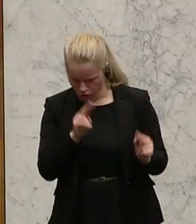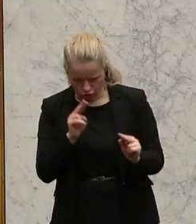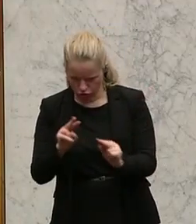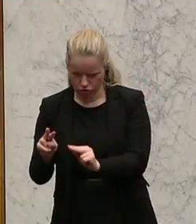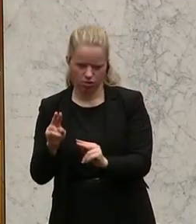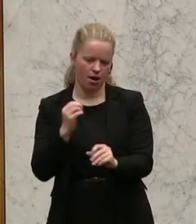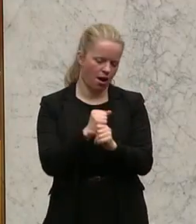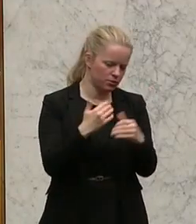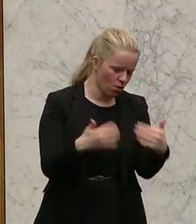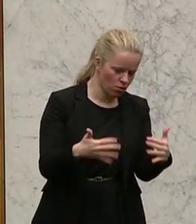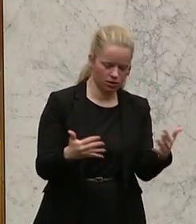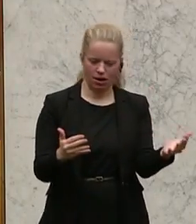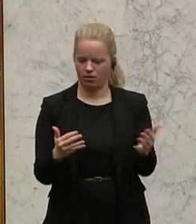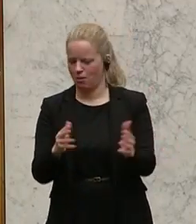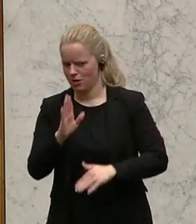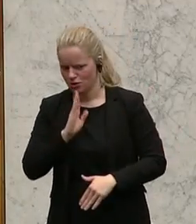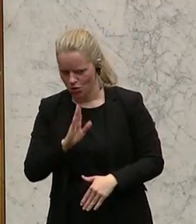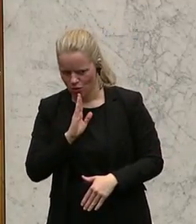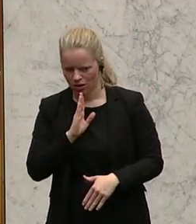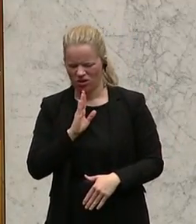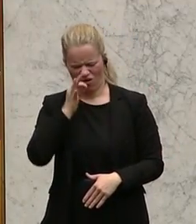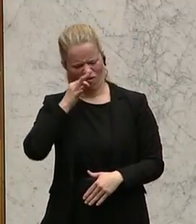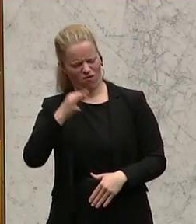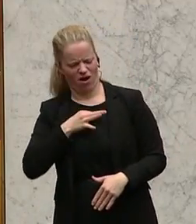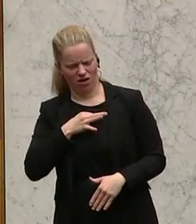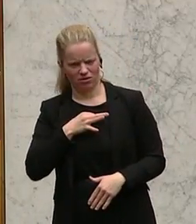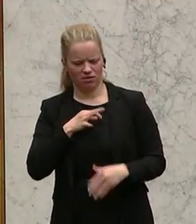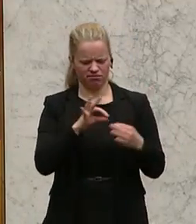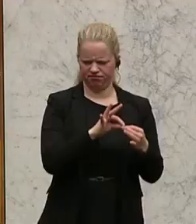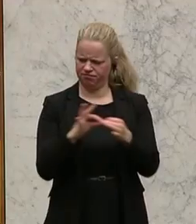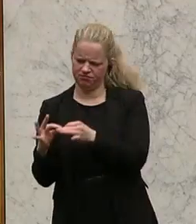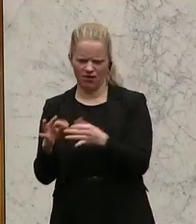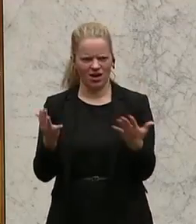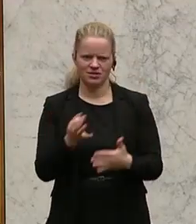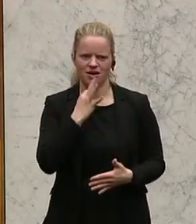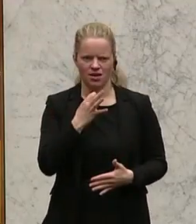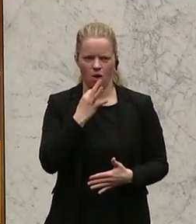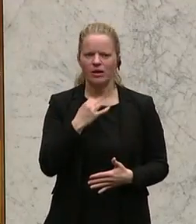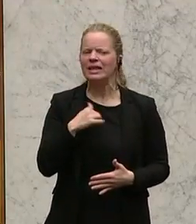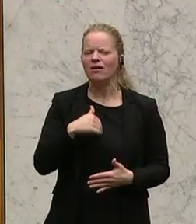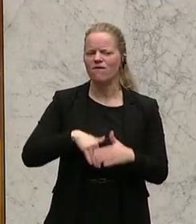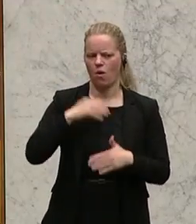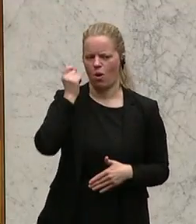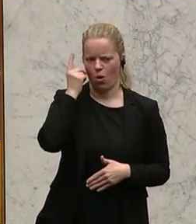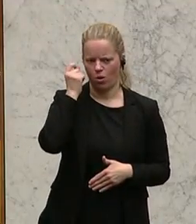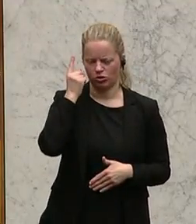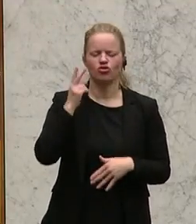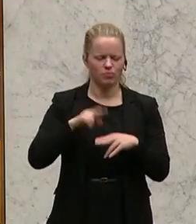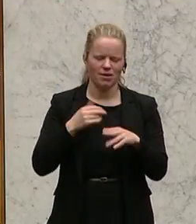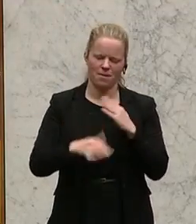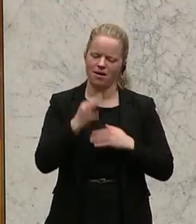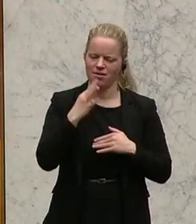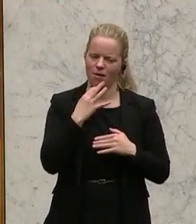Arbeitslosigkeit und auch mit den Pensionen? Und ich habe mir auch die Frage gestellt, was hat das eine mit dem anderen zu tun, weil ganz schlüssig ist es mir nicht gewesen, ich werde es da noch ein bisschen